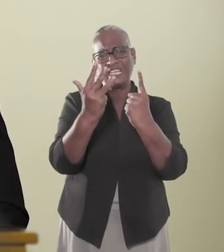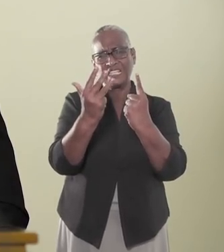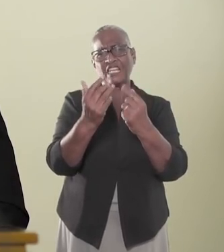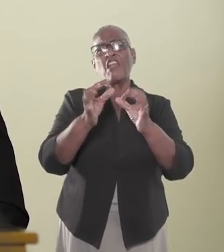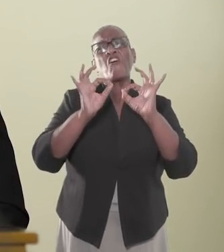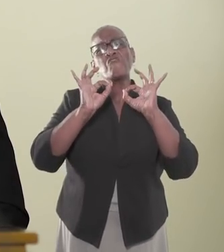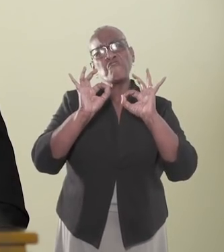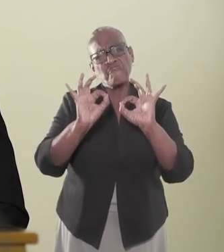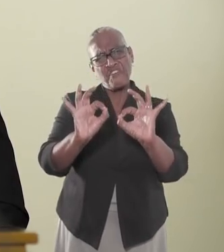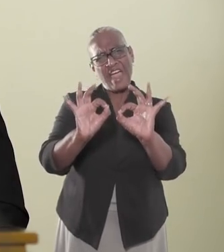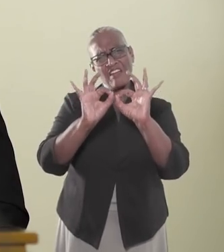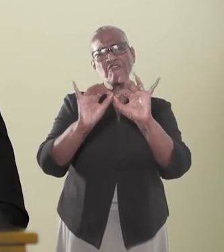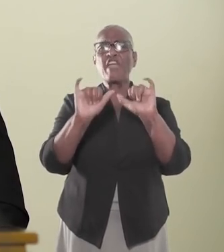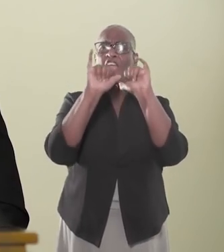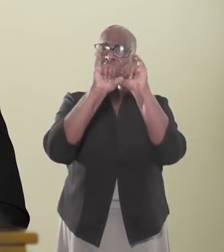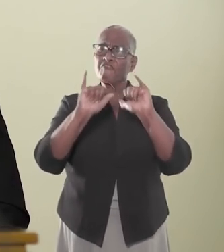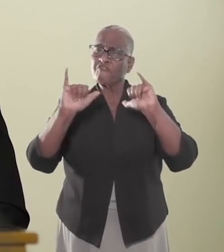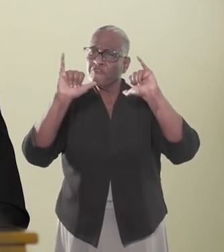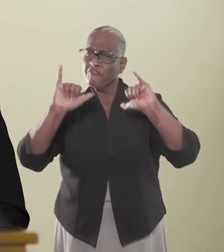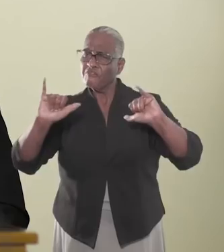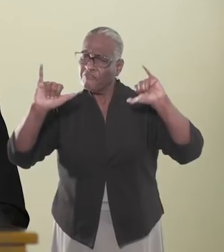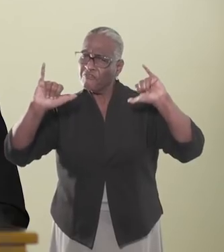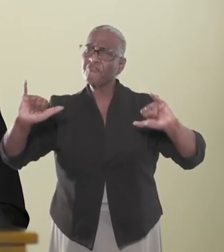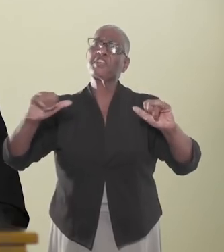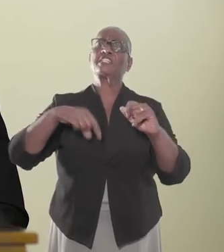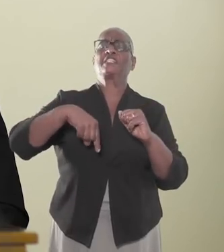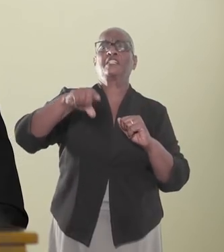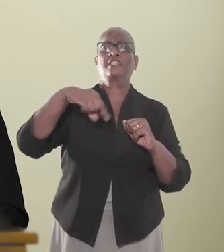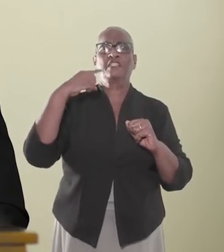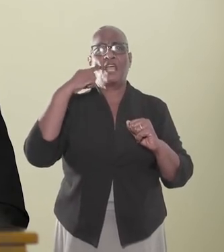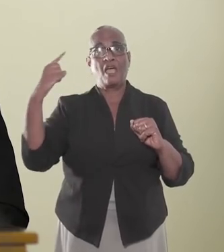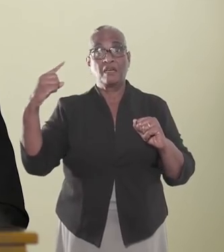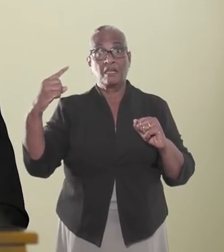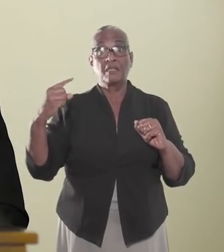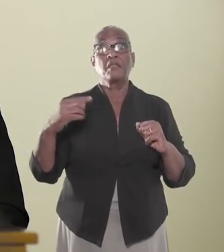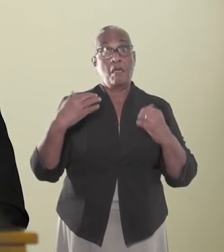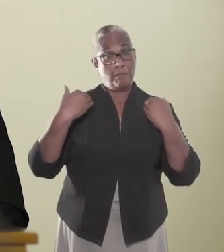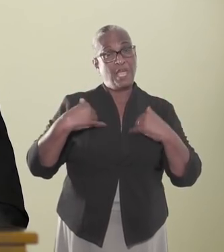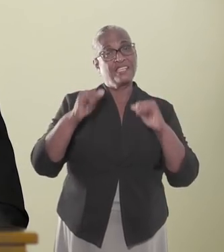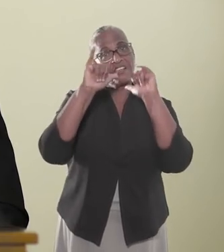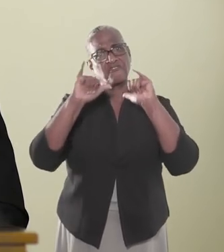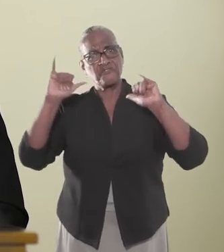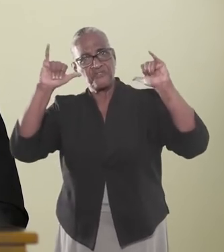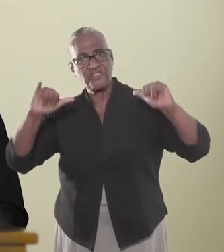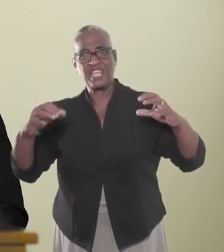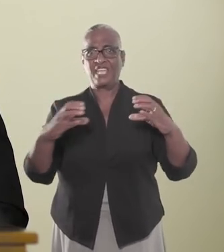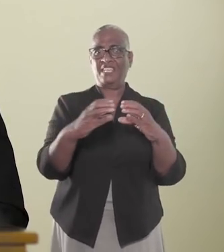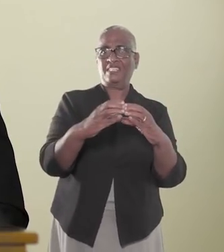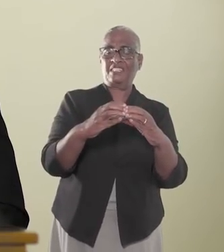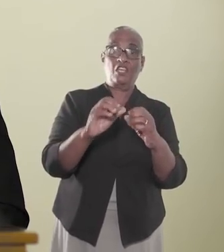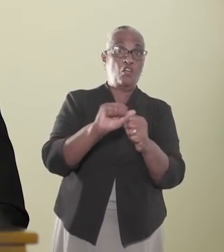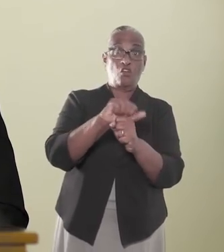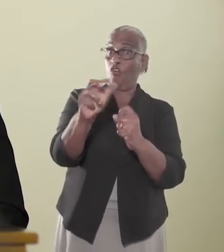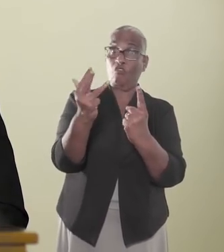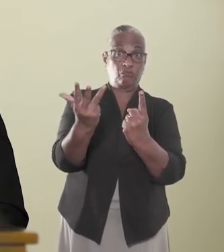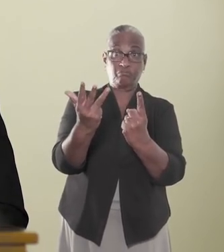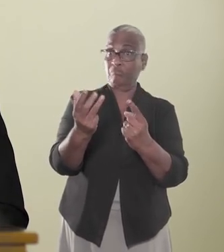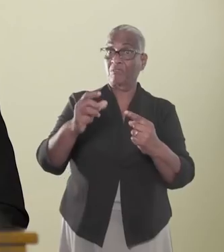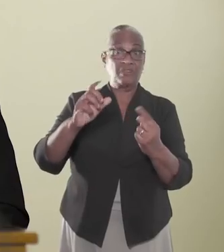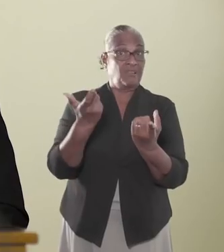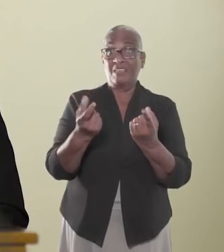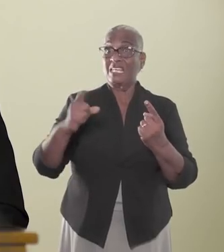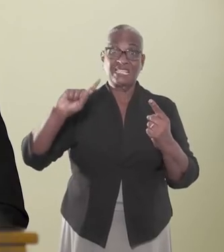-19 veilig gewezen de viesdagen doorbrengen. Er zijn mensen uit de entertainmentwereld die corona